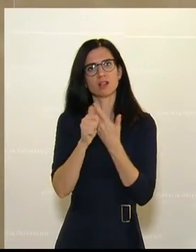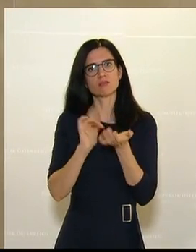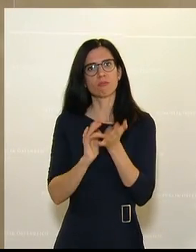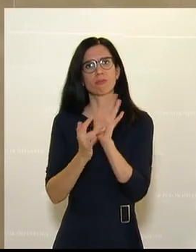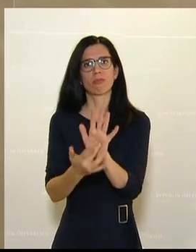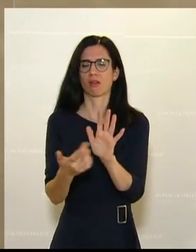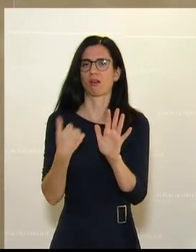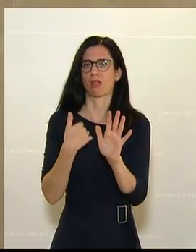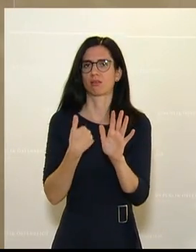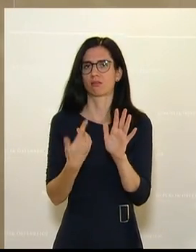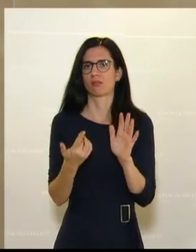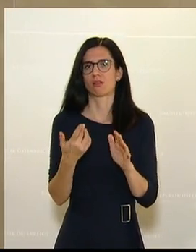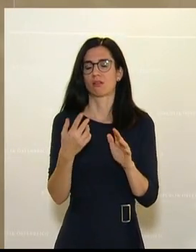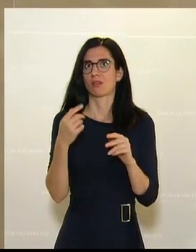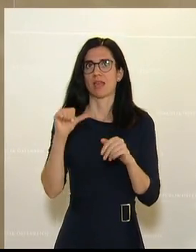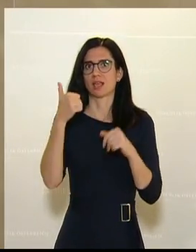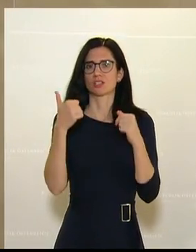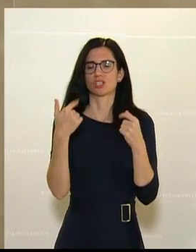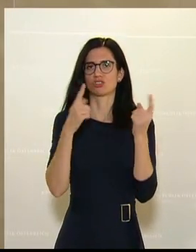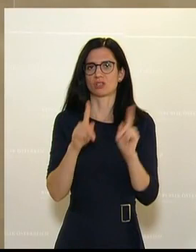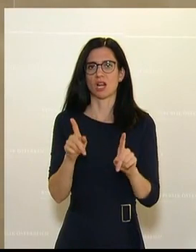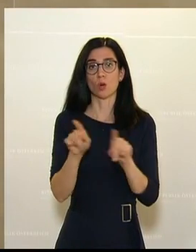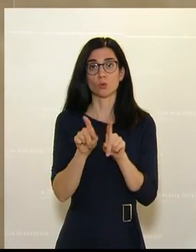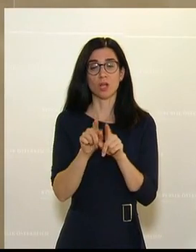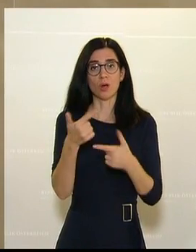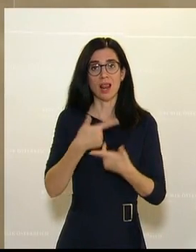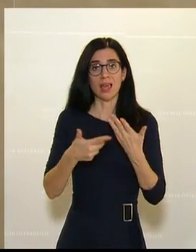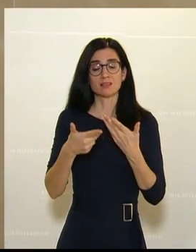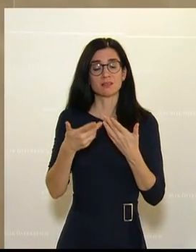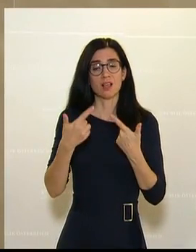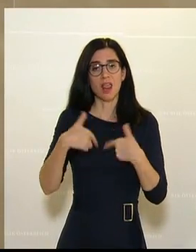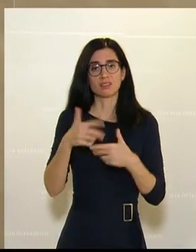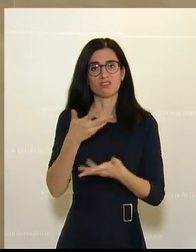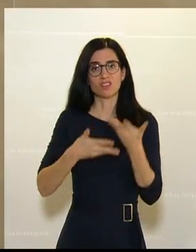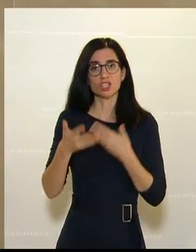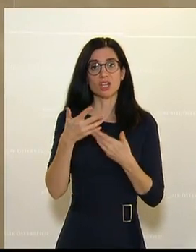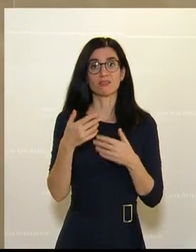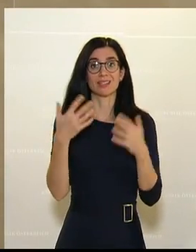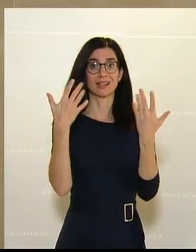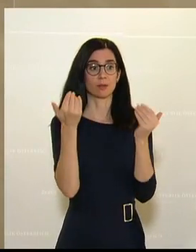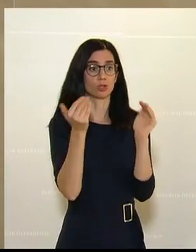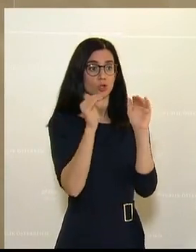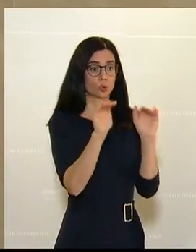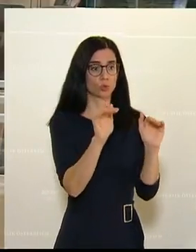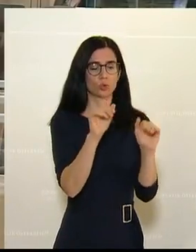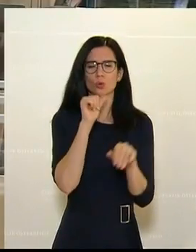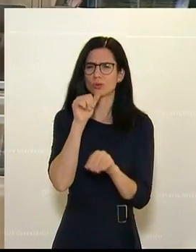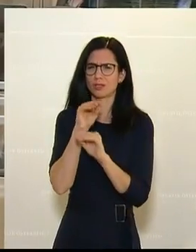Vordergrund steht und letztendlich immer wieder eine Landwirtschaft, die das Klima schützt und nicht nur klimafit ist.